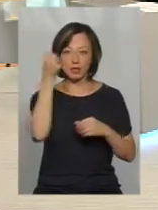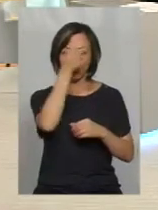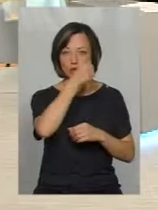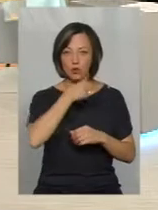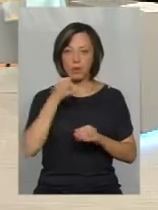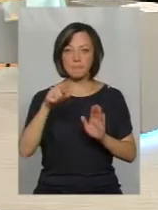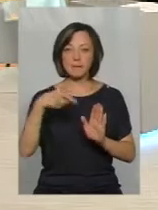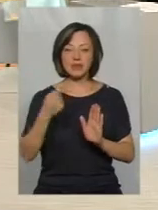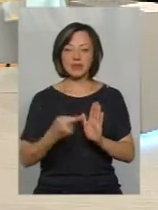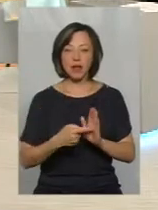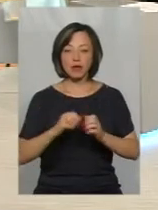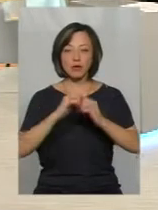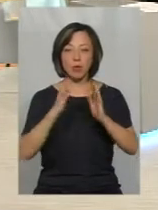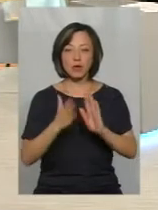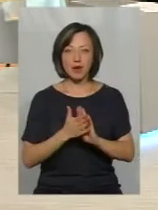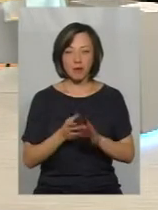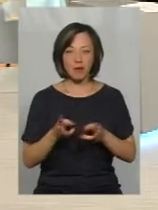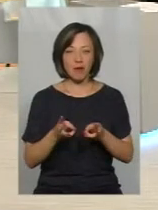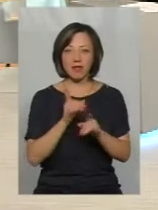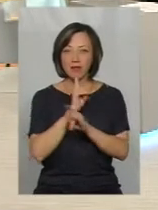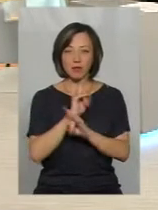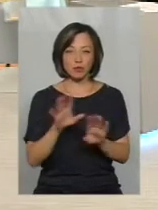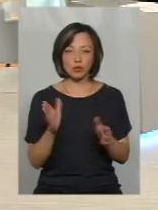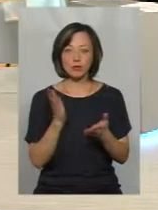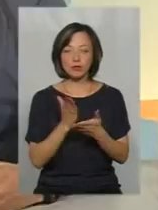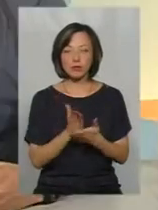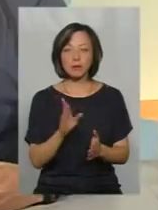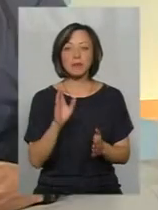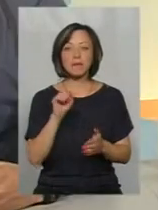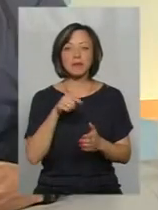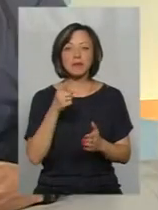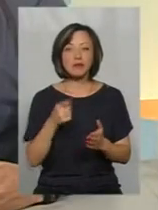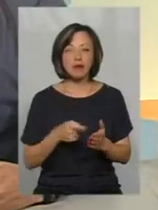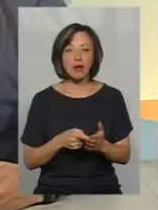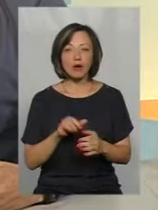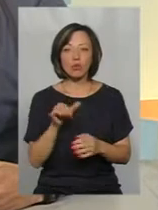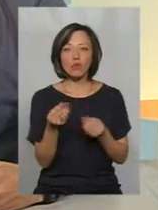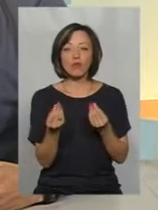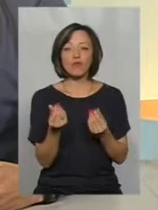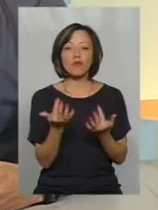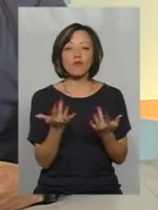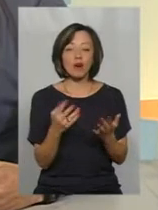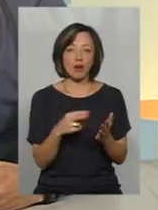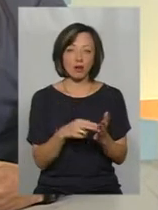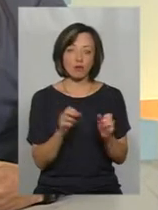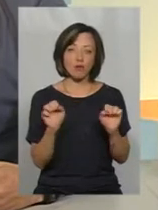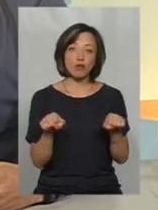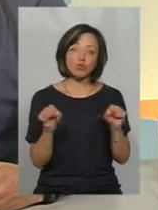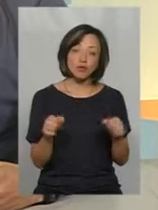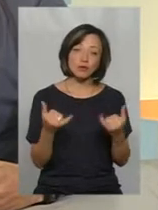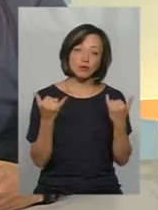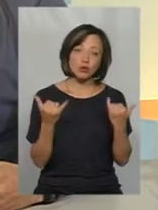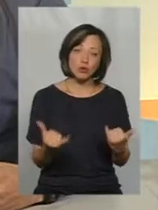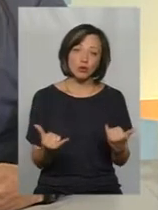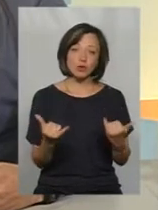питання з об'ємами стояти не буде. Буде стояти питання в вартості. Можливо, сьогодні, я знаю,